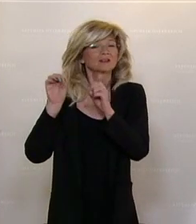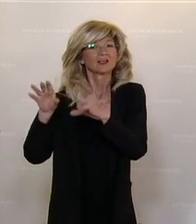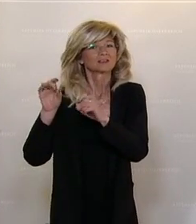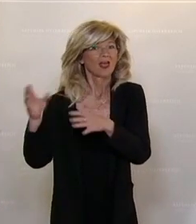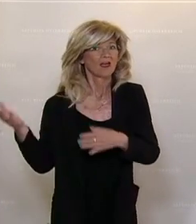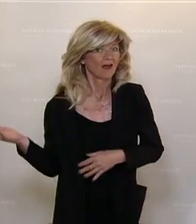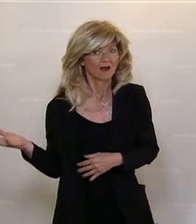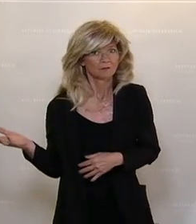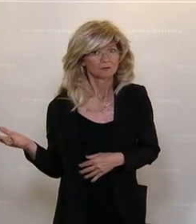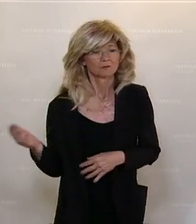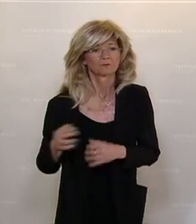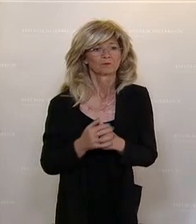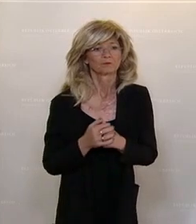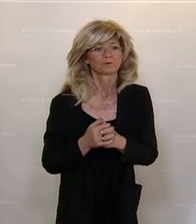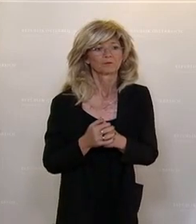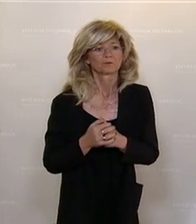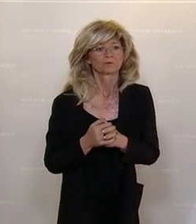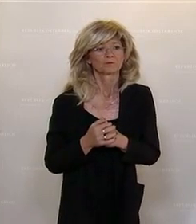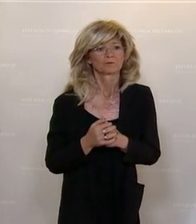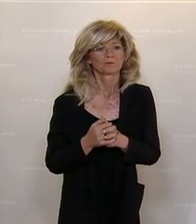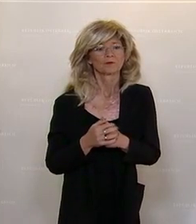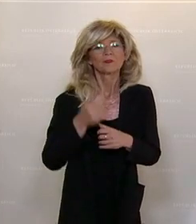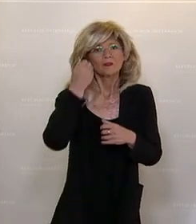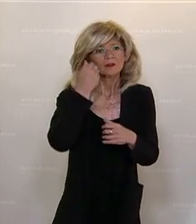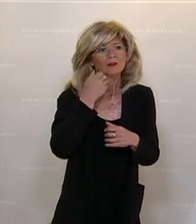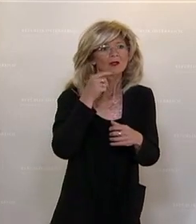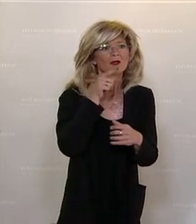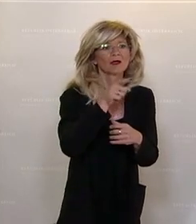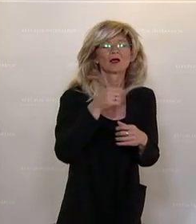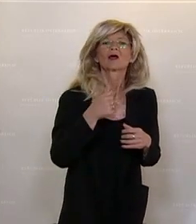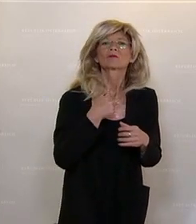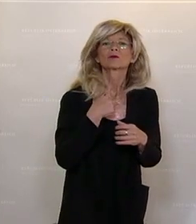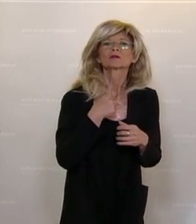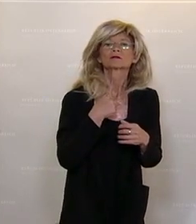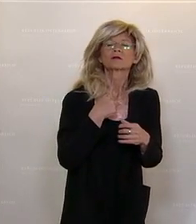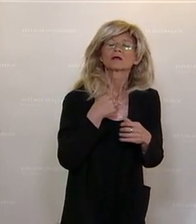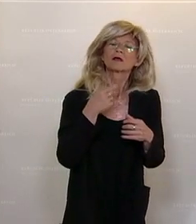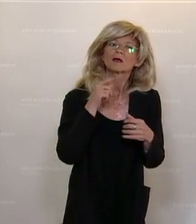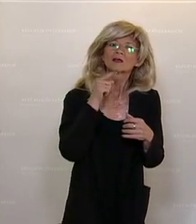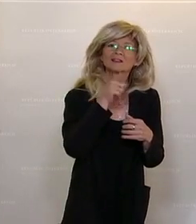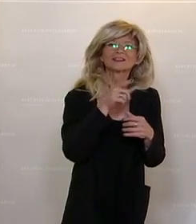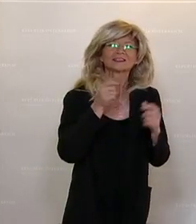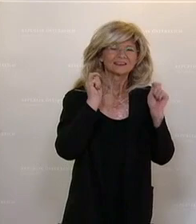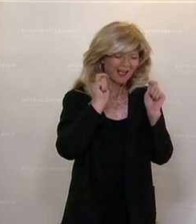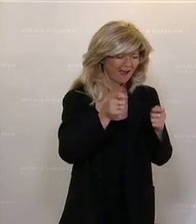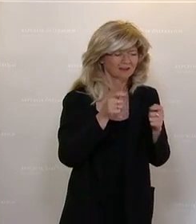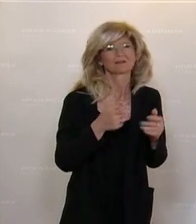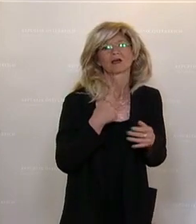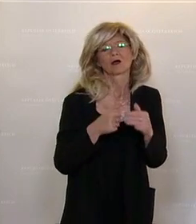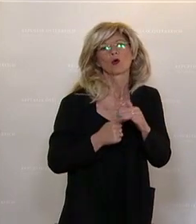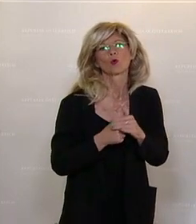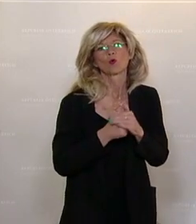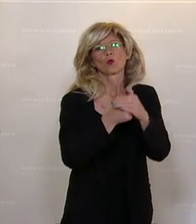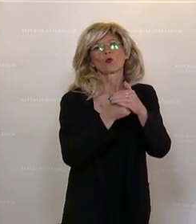Das ist dieser Antrag, den wir eingebracht haben, der ist uns wichtig. Ich bitte Sie, diesen Antrag zu unterstützen. Es wäre eine wichtige und notwendige